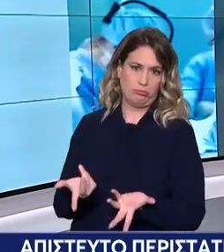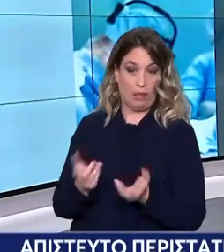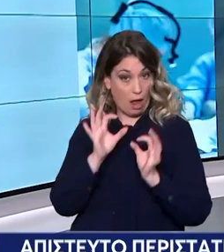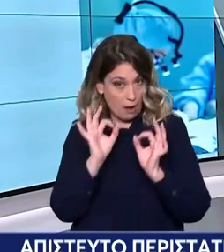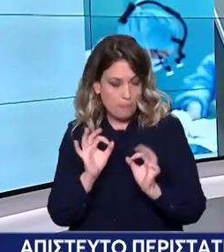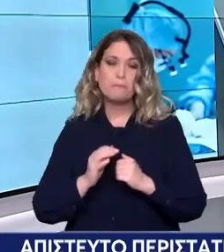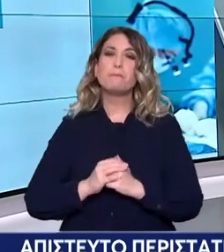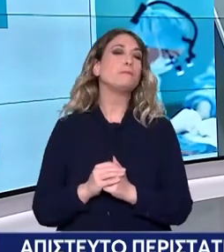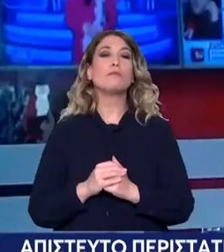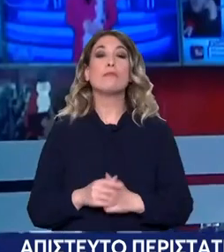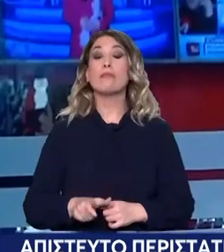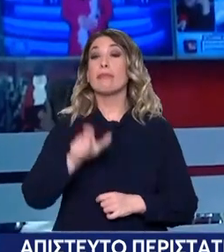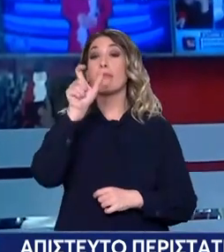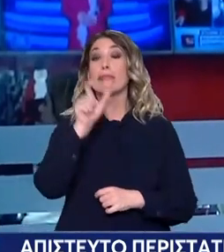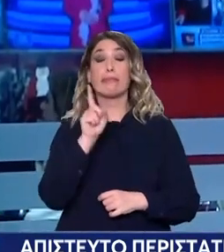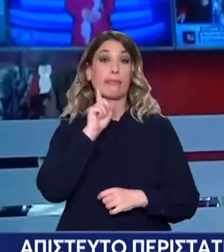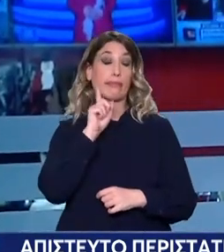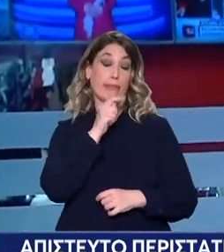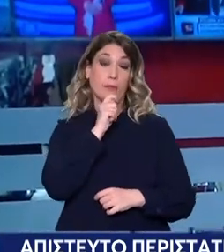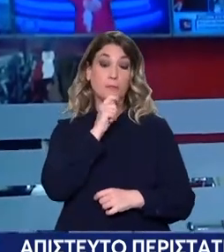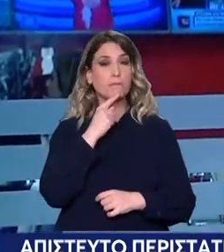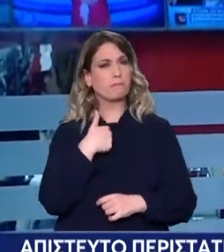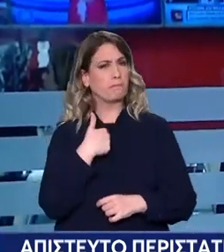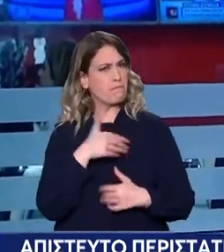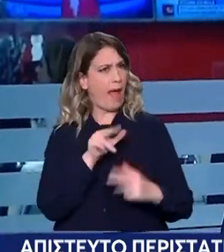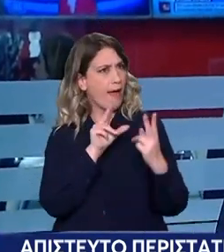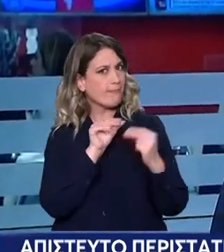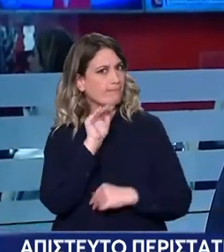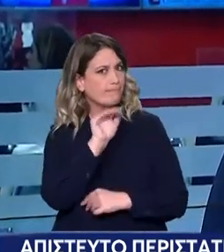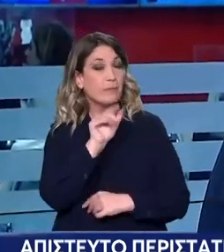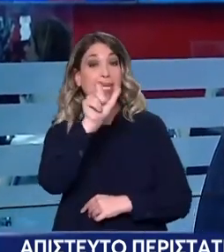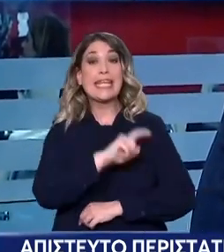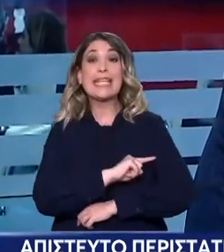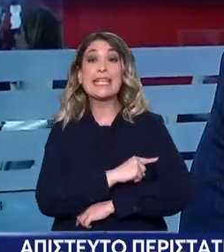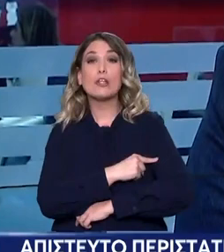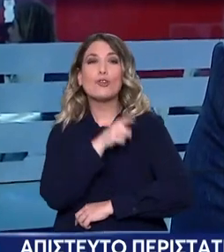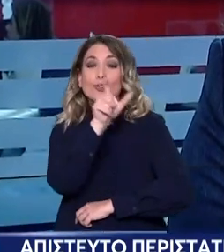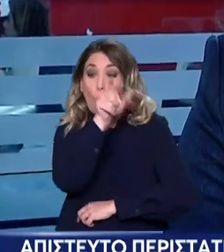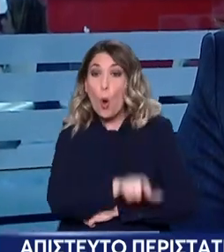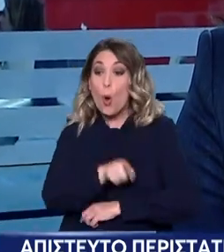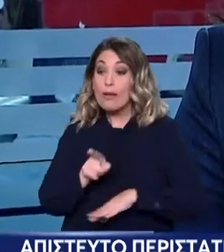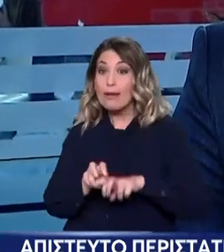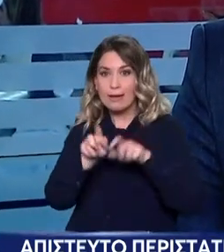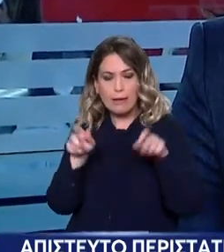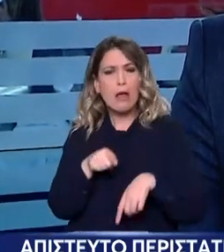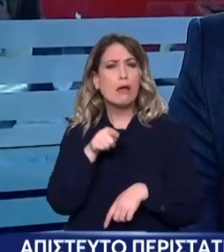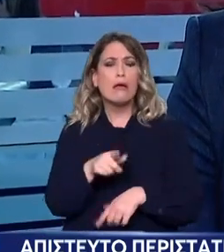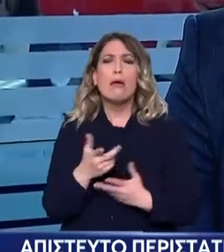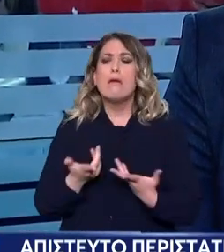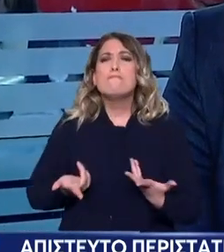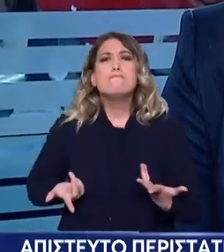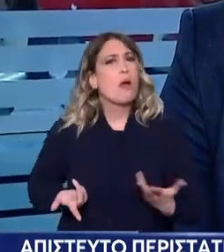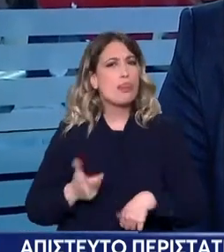το γιατρό που χειρούργησε τη γυναίκα. Αυτό που λέει είναι ότι η γυναίκα έφυγε πολύ γρήγορα, πριν προλάβουν να της δώσουν όλες τις